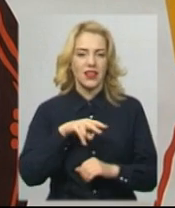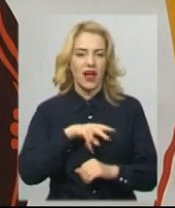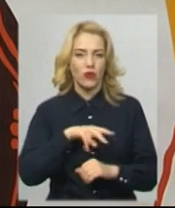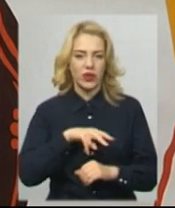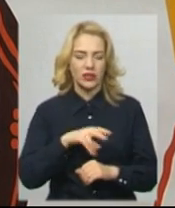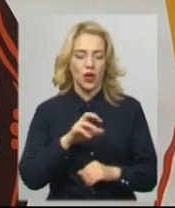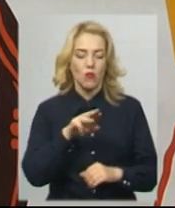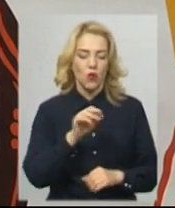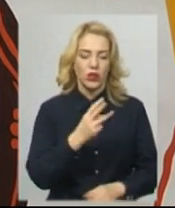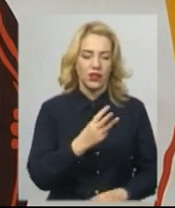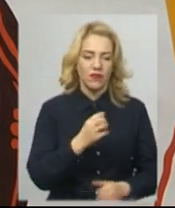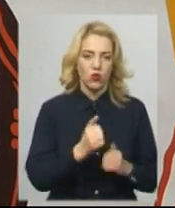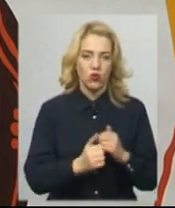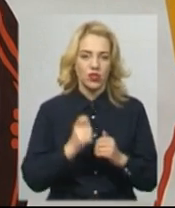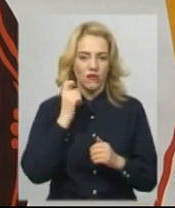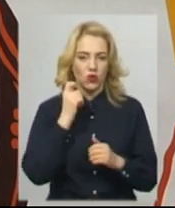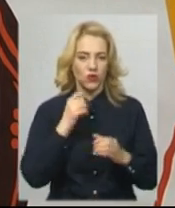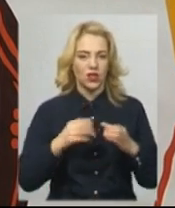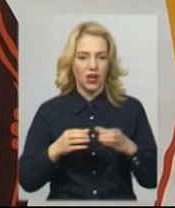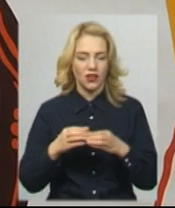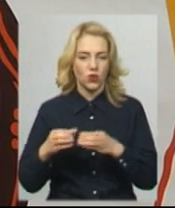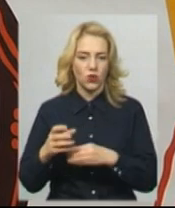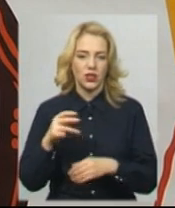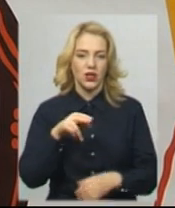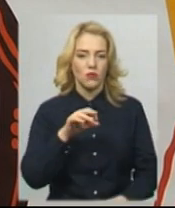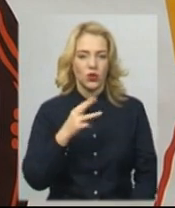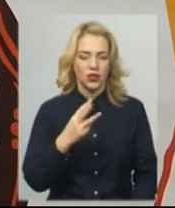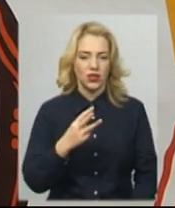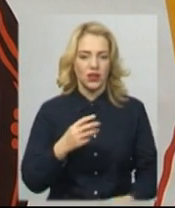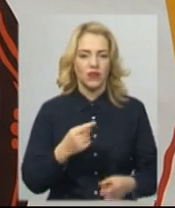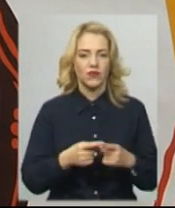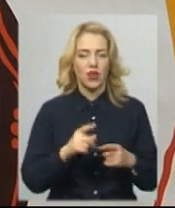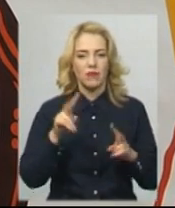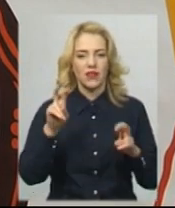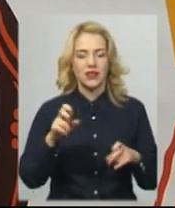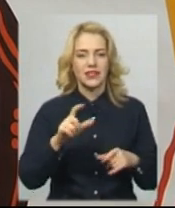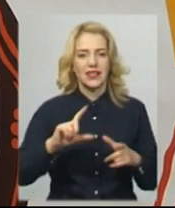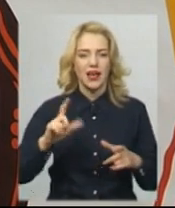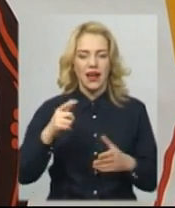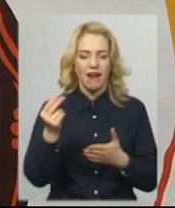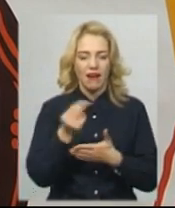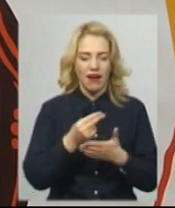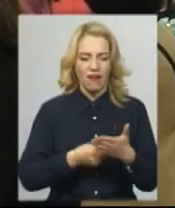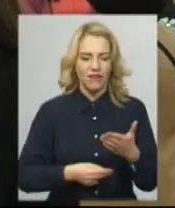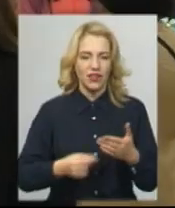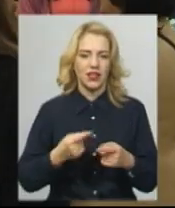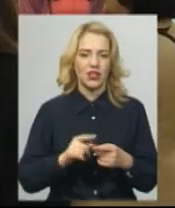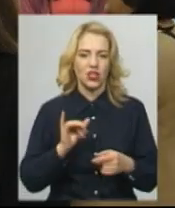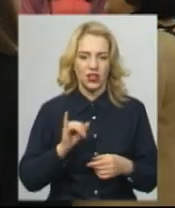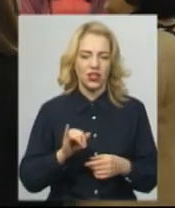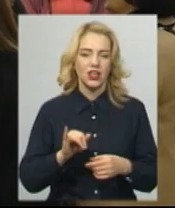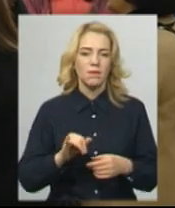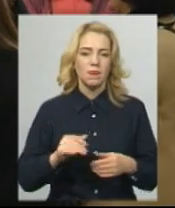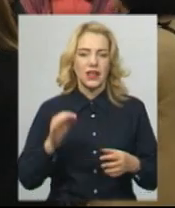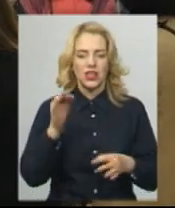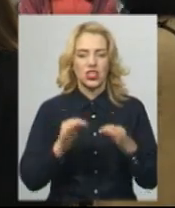категорії, а у другому турі троє у номінаціях «Графіка», «Декоративно-прикладне мистецтво» і «Живопис». За словами